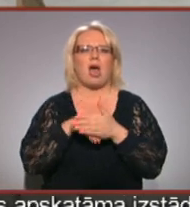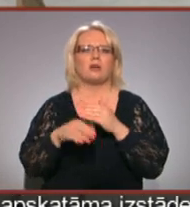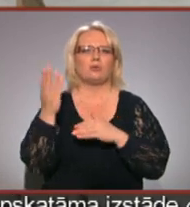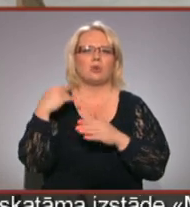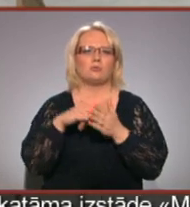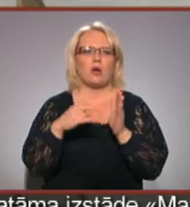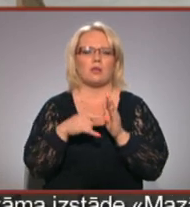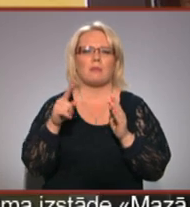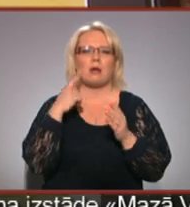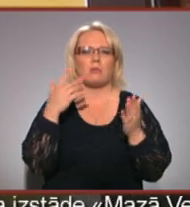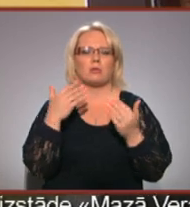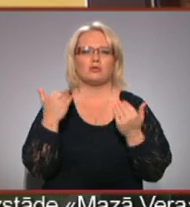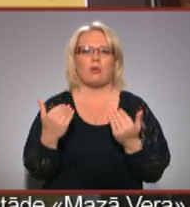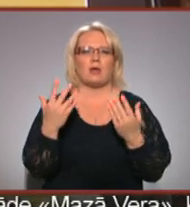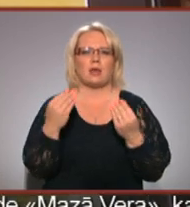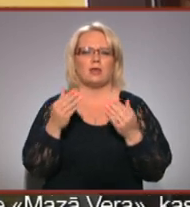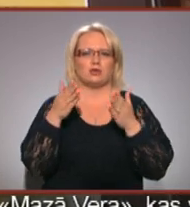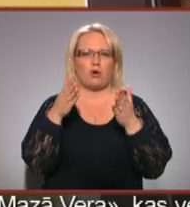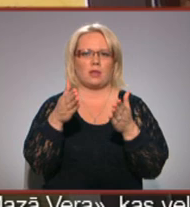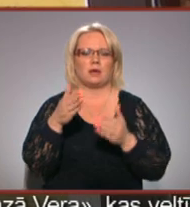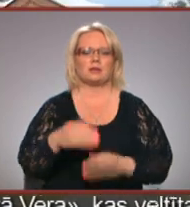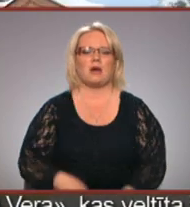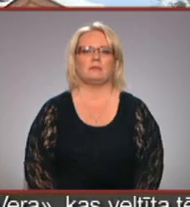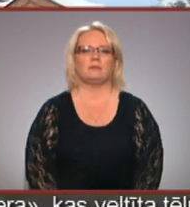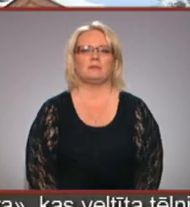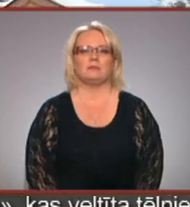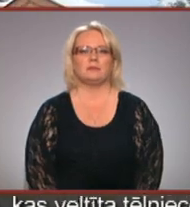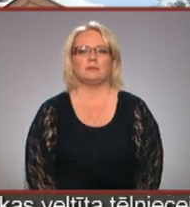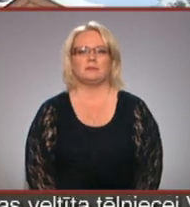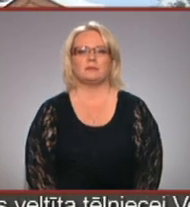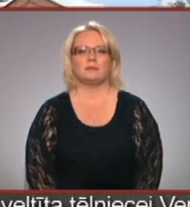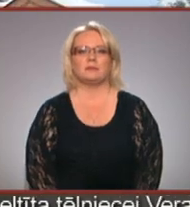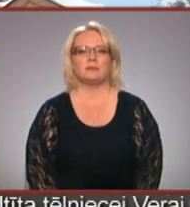par to padomāties šodienas kontekstā. Liene Laviņa, Dzintars Spriņģis, Latvijas televīzija.